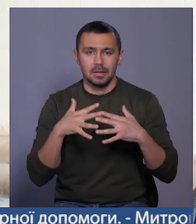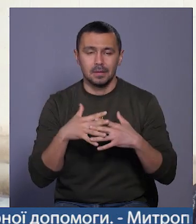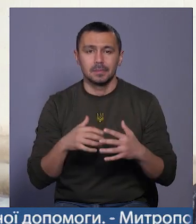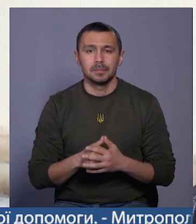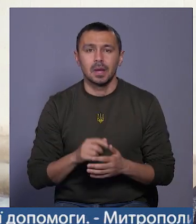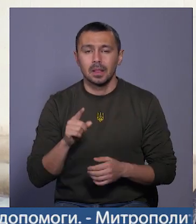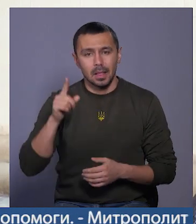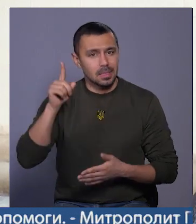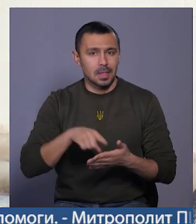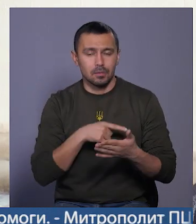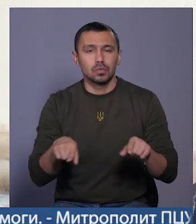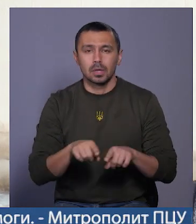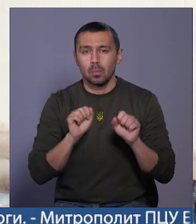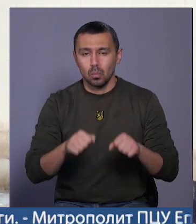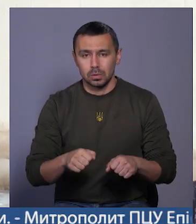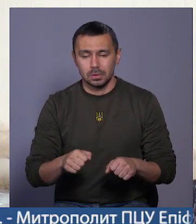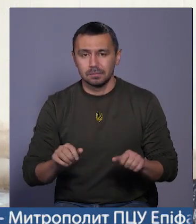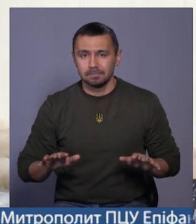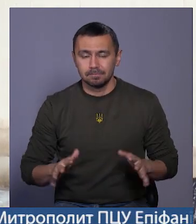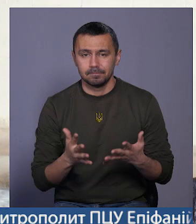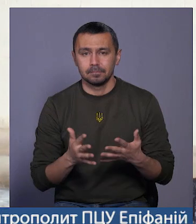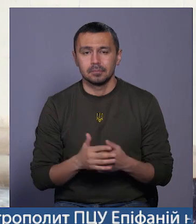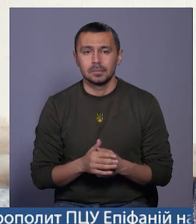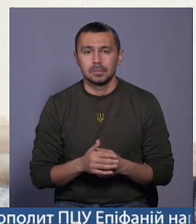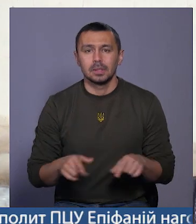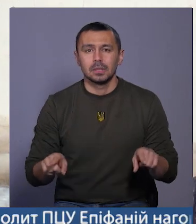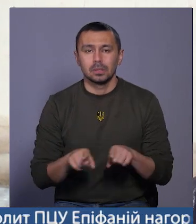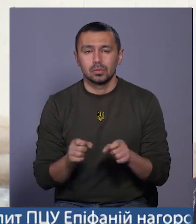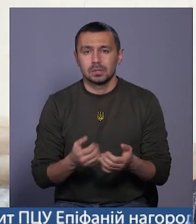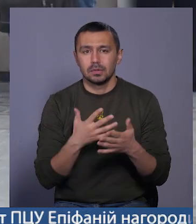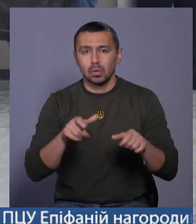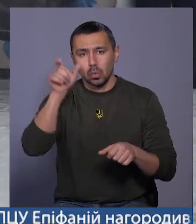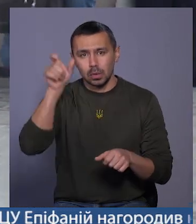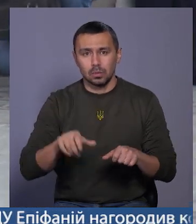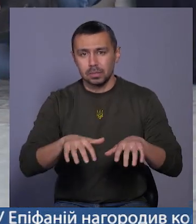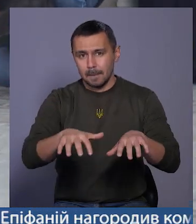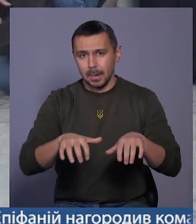Але не вірила, що таке може з нами статися, може таку світну людину забрати.